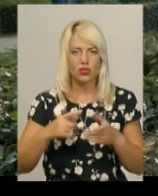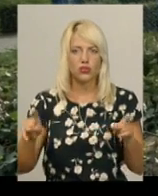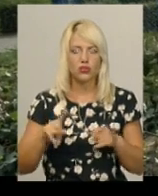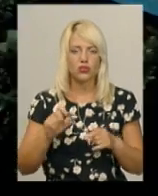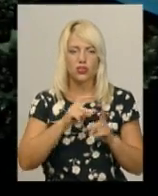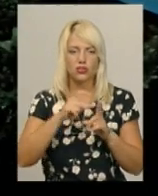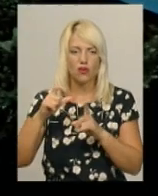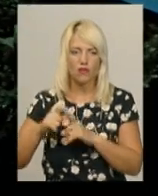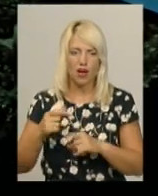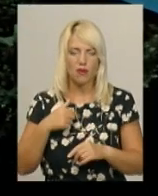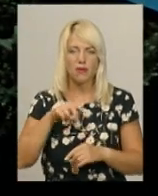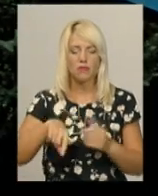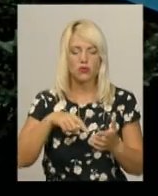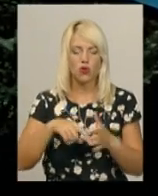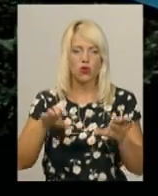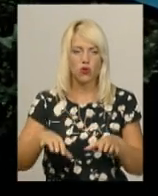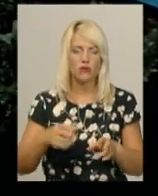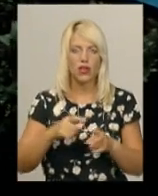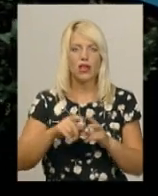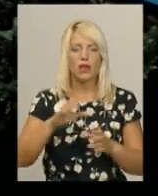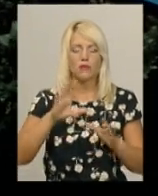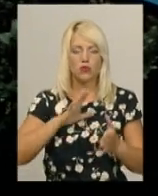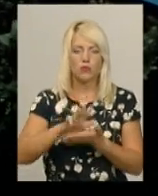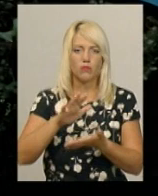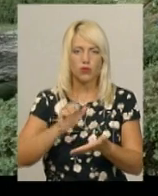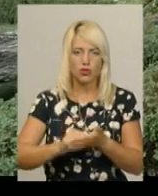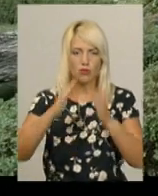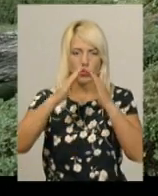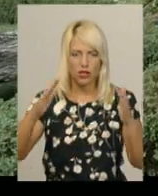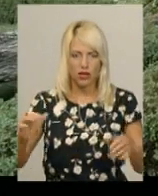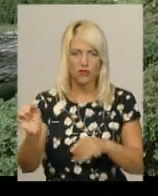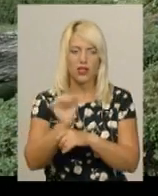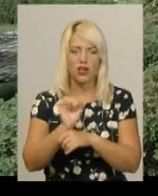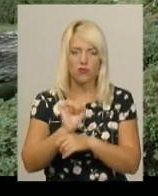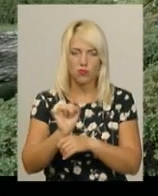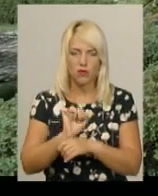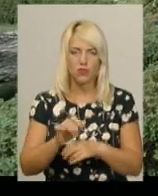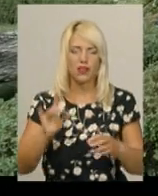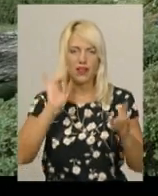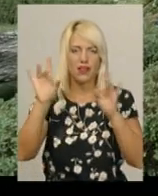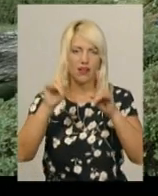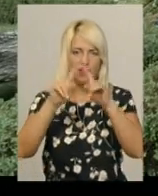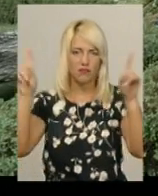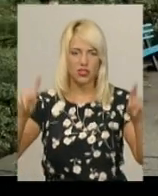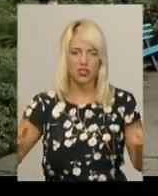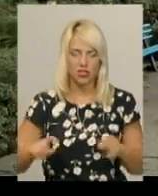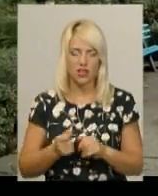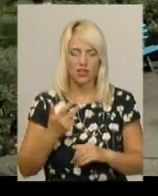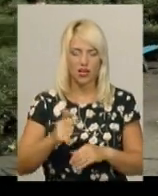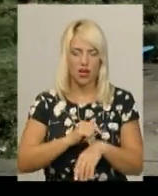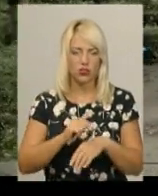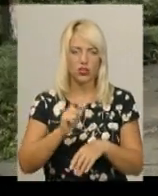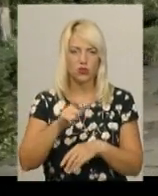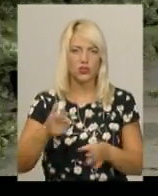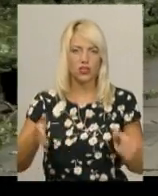голови Олександра Супрунюка, негода пошкодила покрівлі будівель, автомобілі та рекламні щити. На декілька годин містяни залишились без